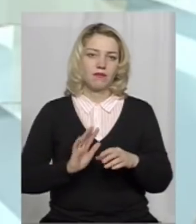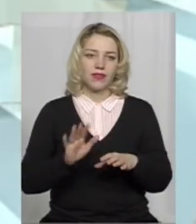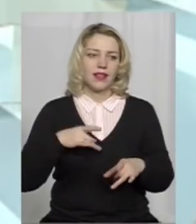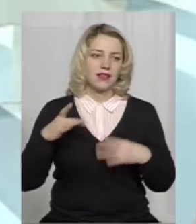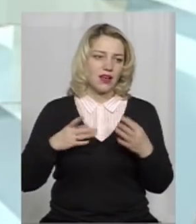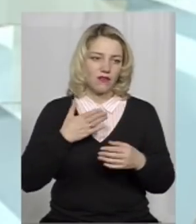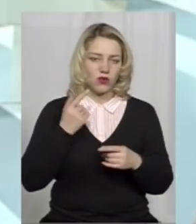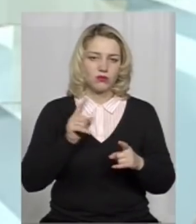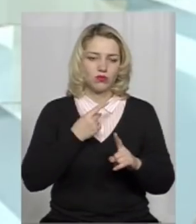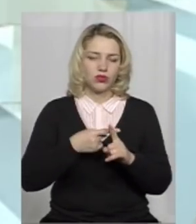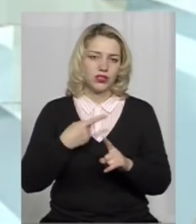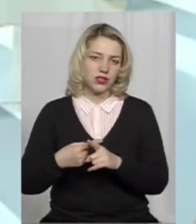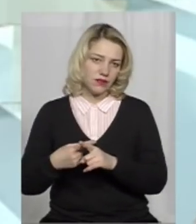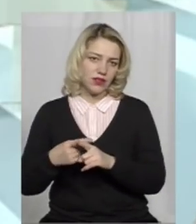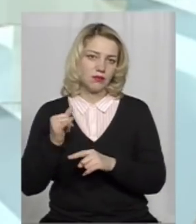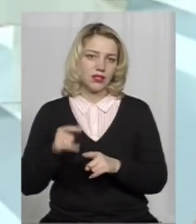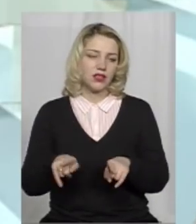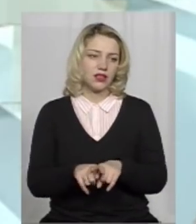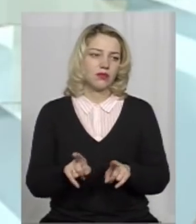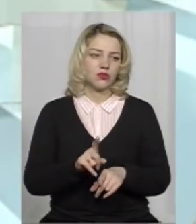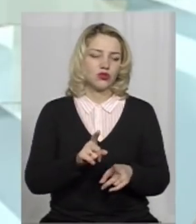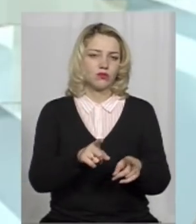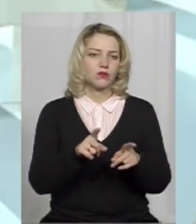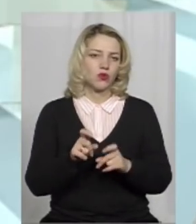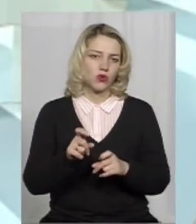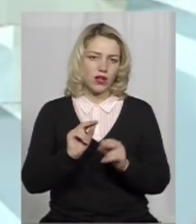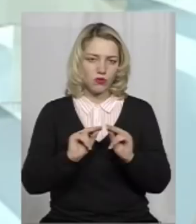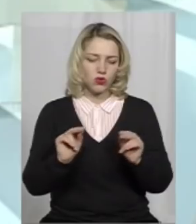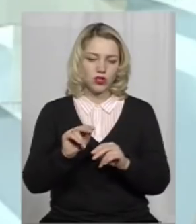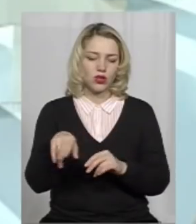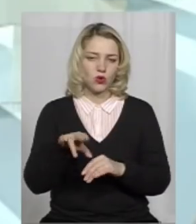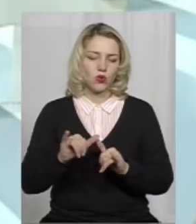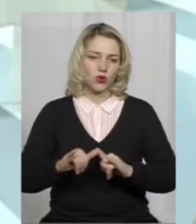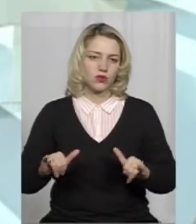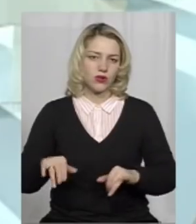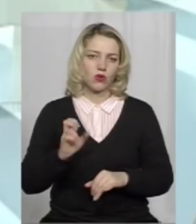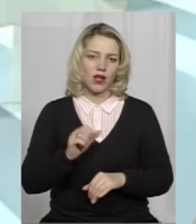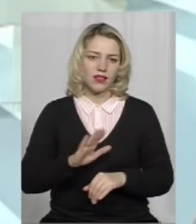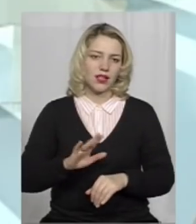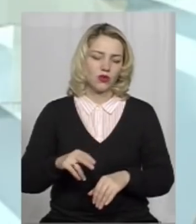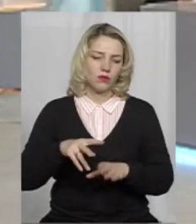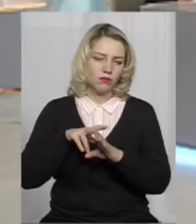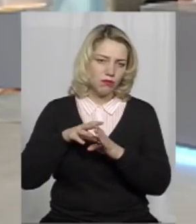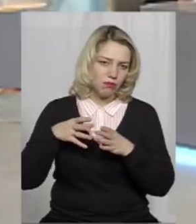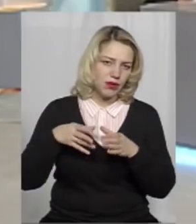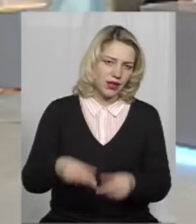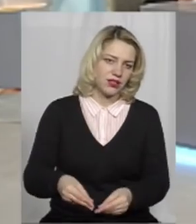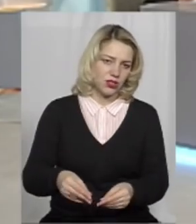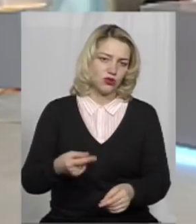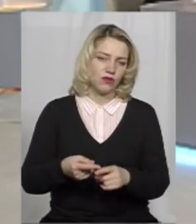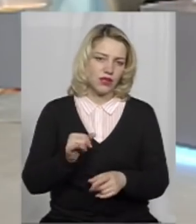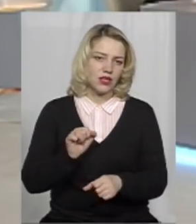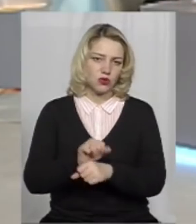ненервозним, позитивним і таким, щоб спонукав вчителя до розвитку, а не пригнічував і десь зупиняв.